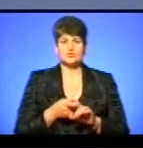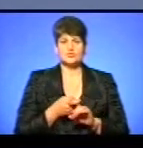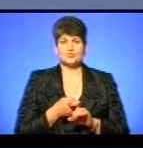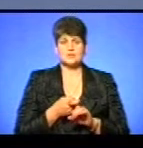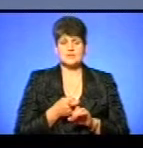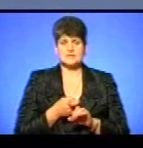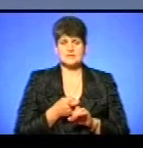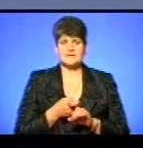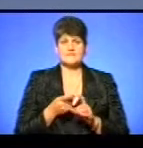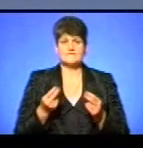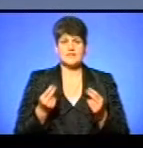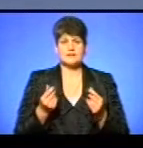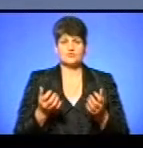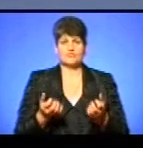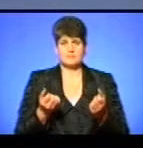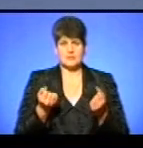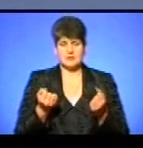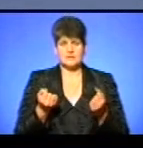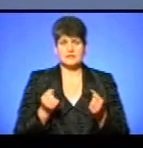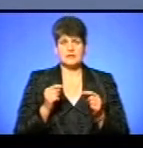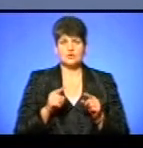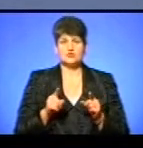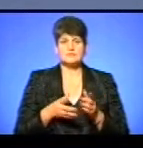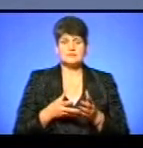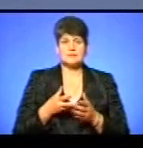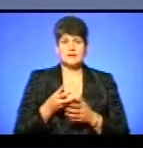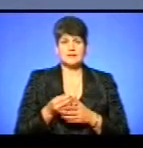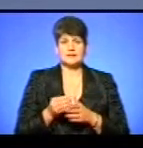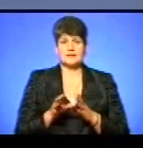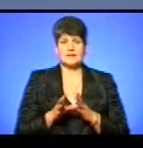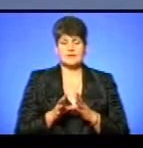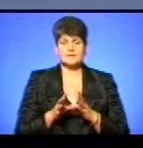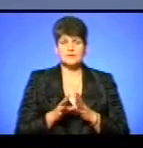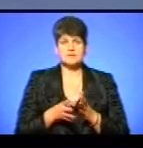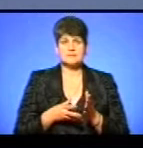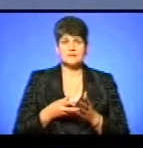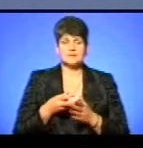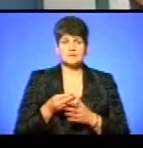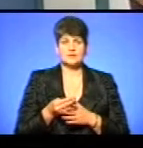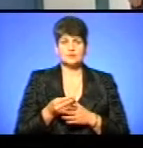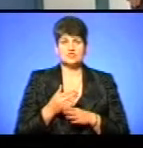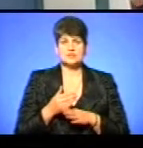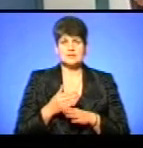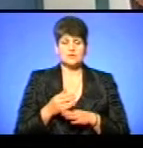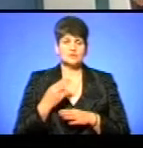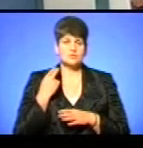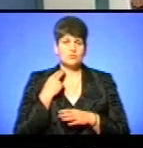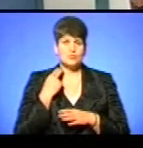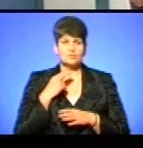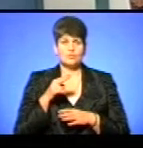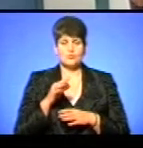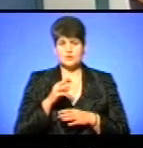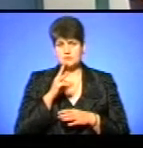фінансової підтримки для того, щоб сплатити електроенергію і сплатити частину заборгованості по